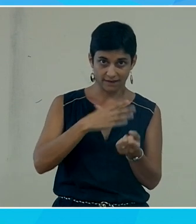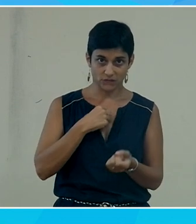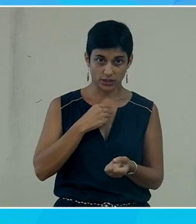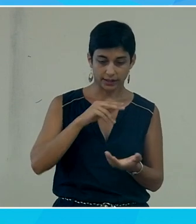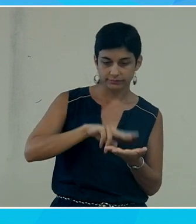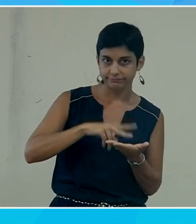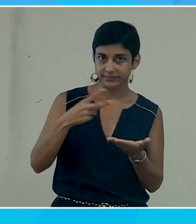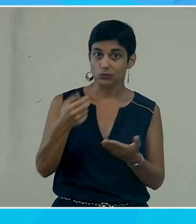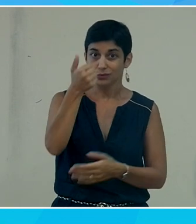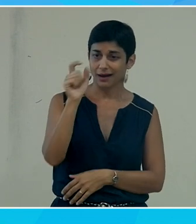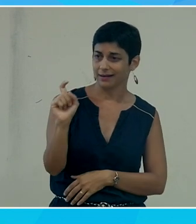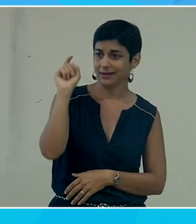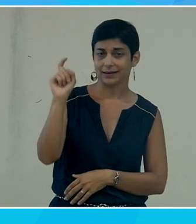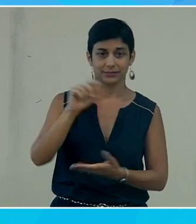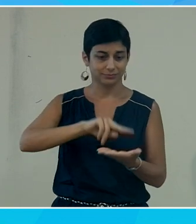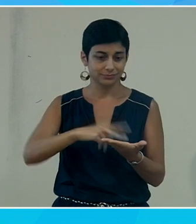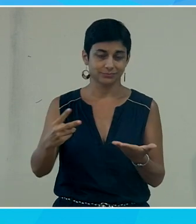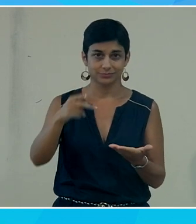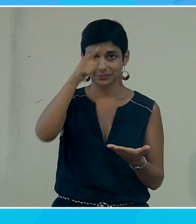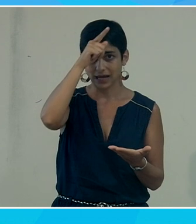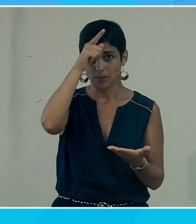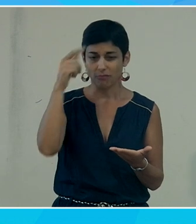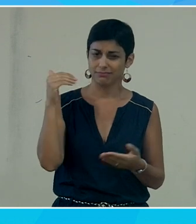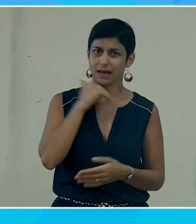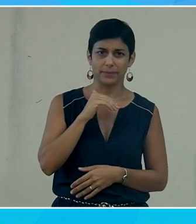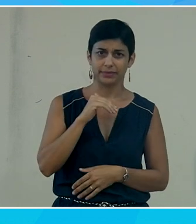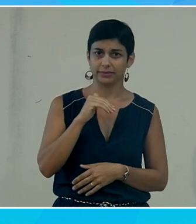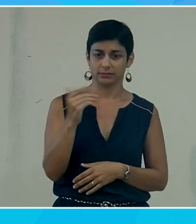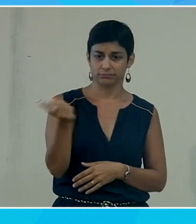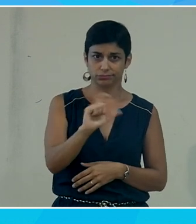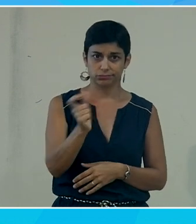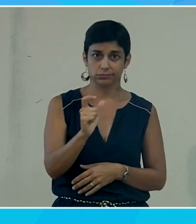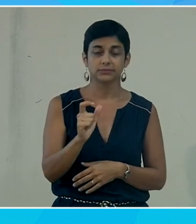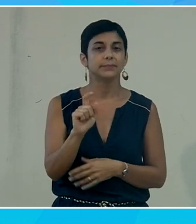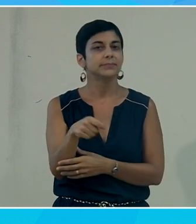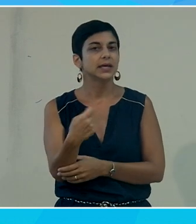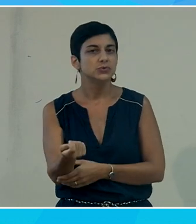par un simple clic donc je peux très rapidement passer de l'un à l'autre et évidemment je peux me faire lire le texte dans la langue